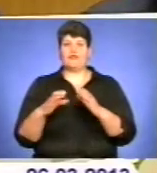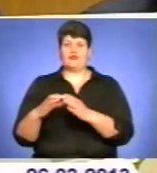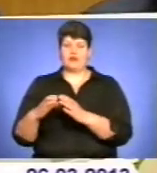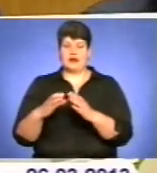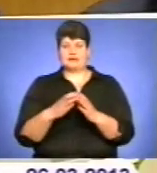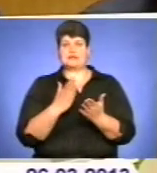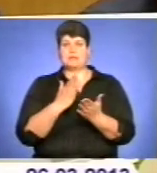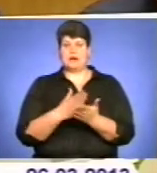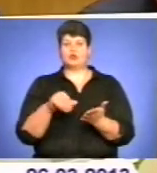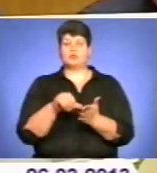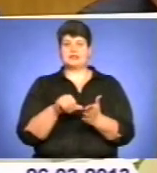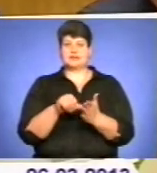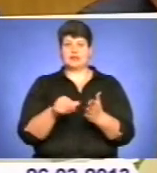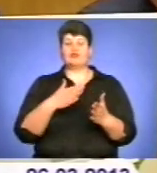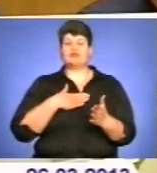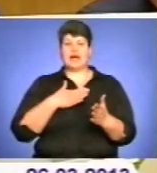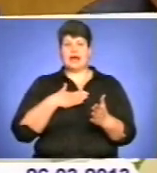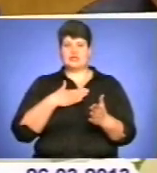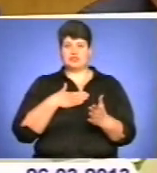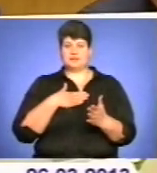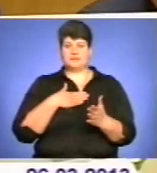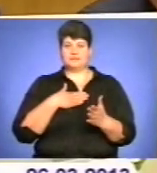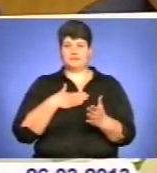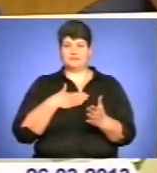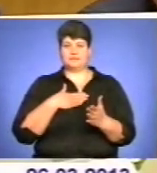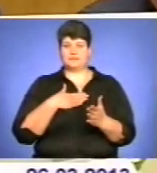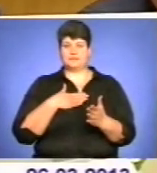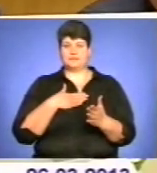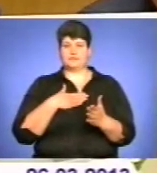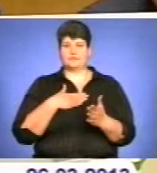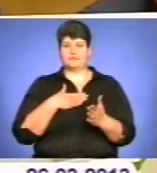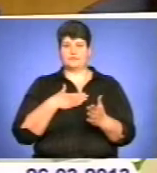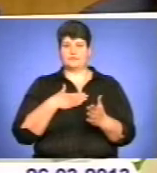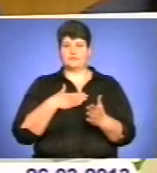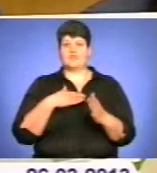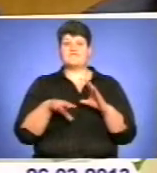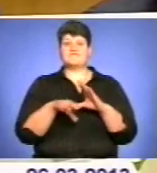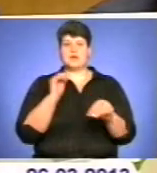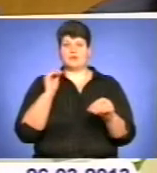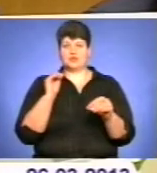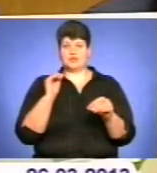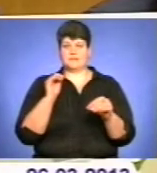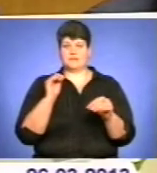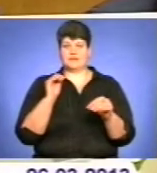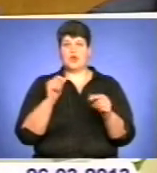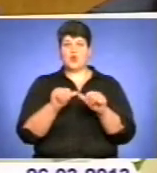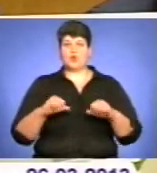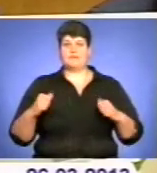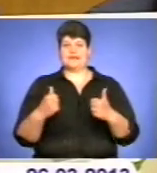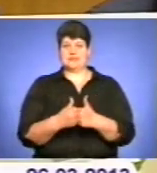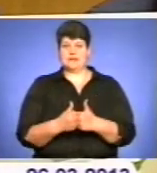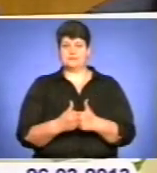представників у нашій виборчій комісії,